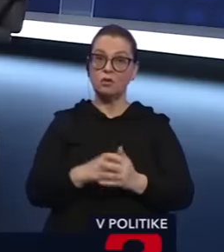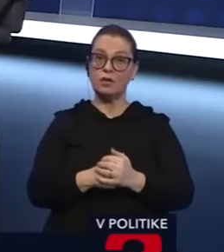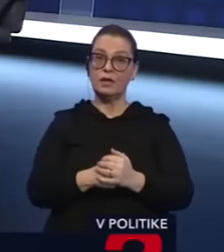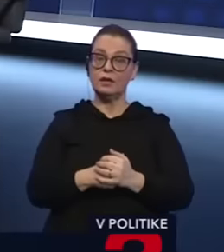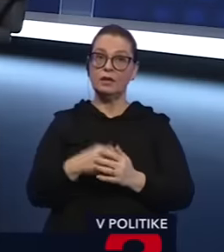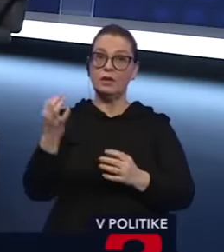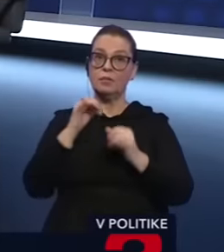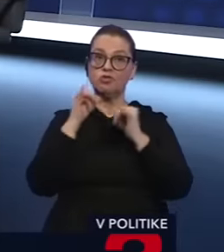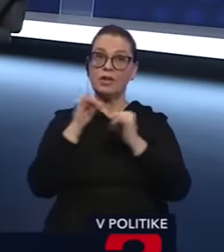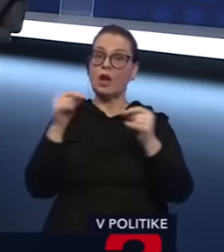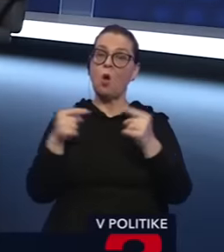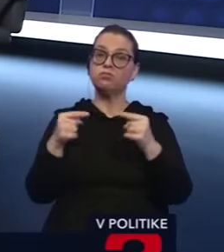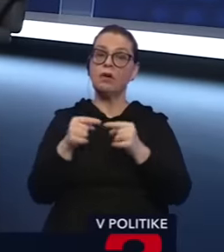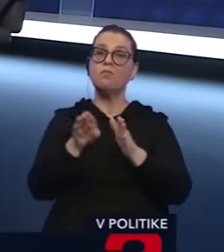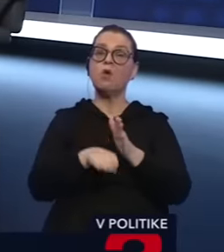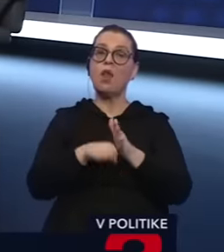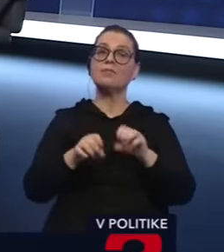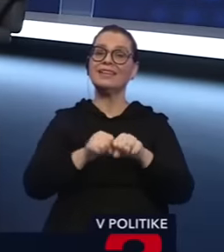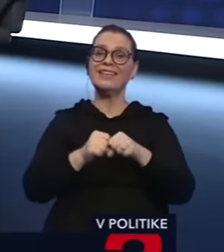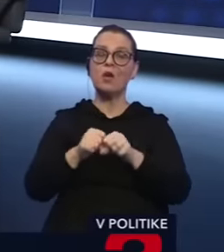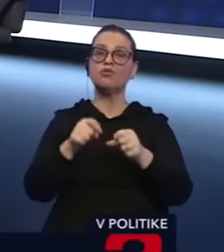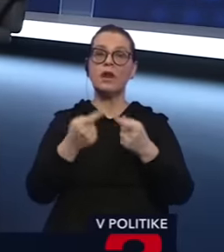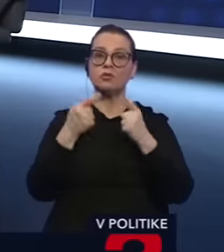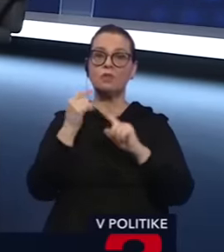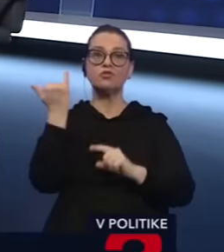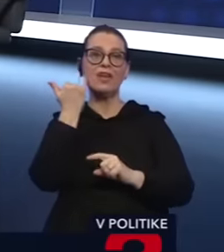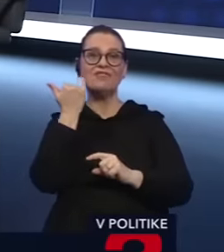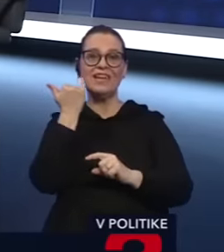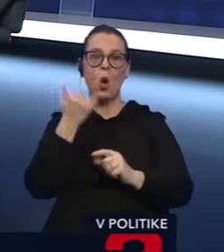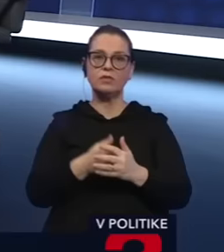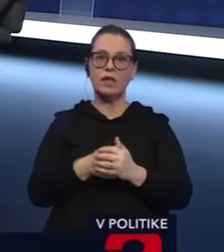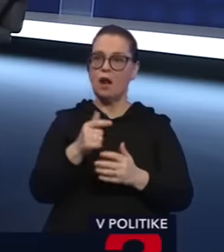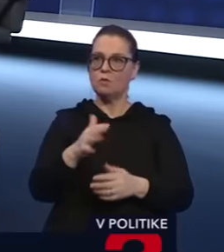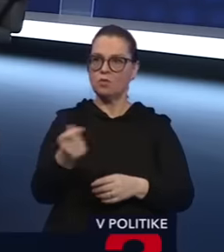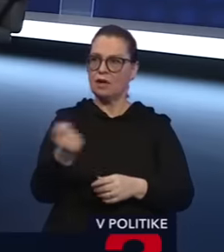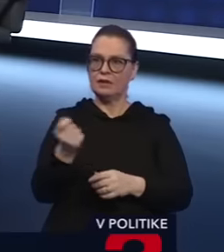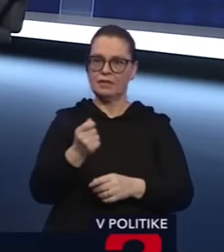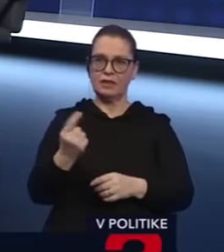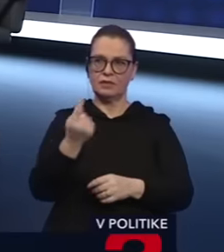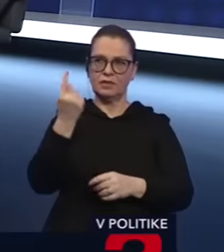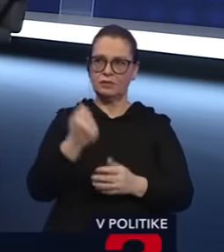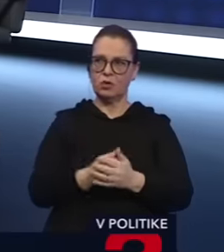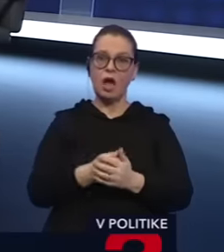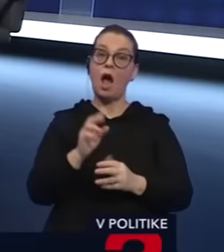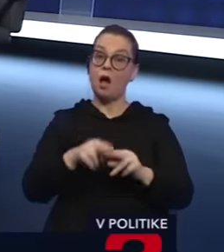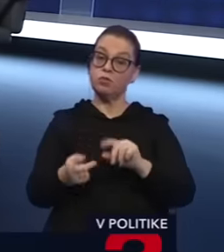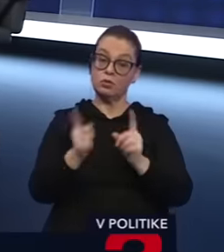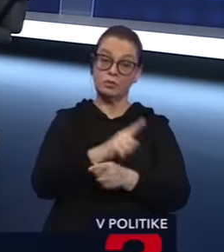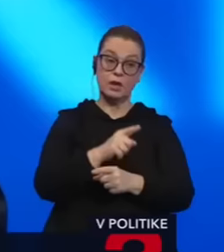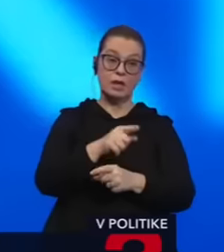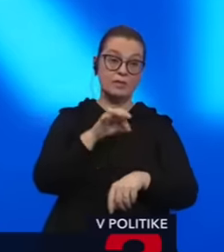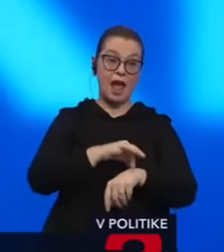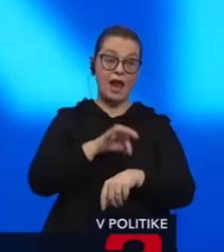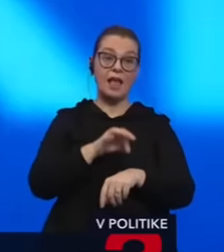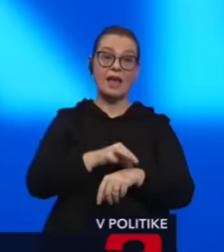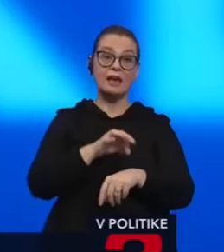opozícia, že pohľavne zneužívať na Slovensku je v podstate výhodné, pretože to nie je tak trestné stíhané. potom máte niekoho, na lekárske účely